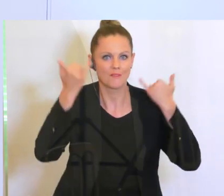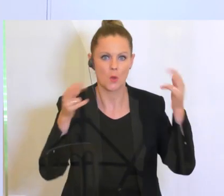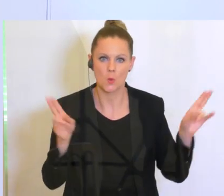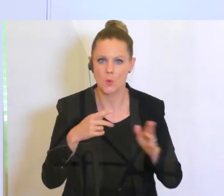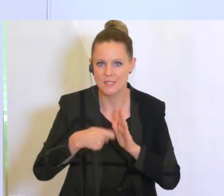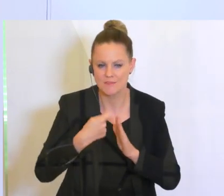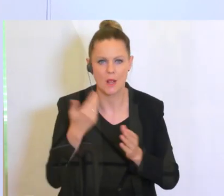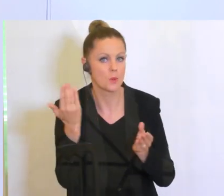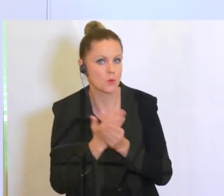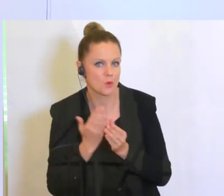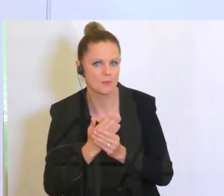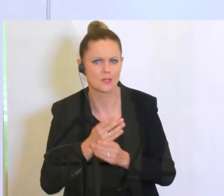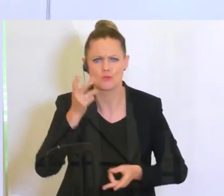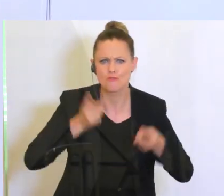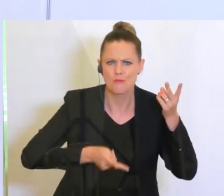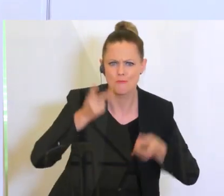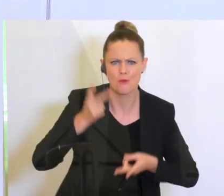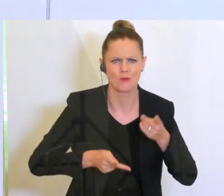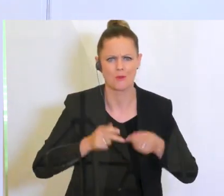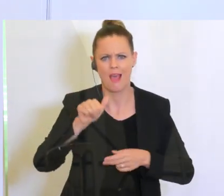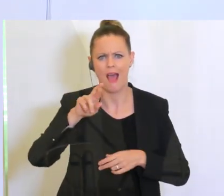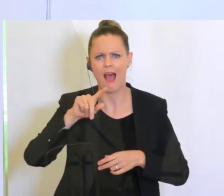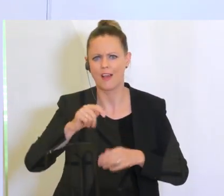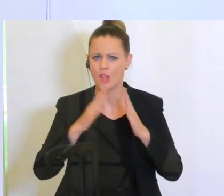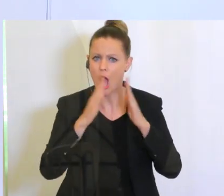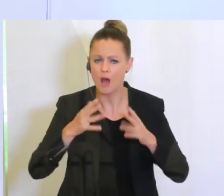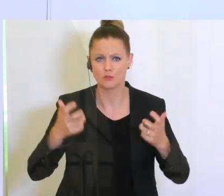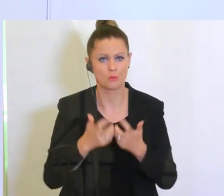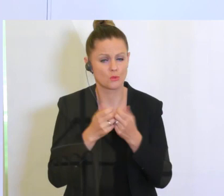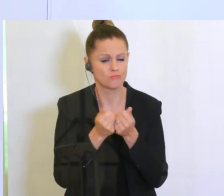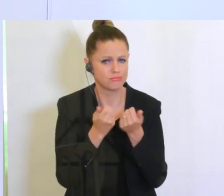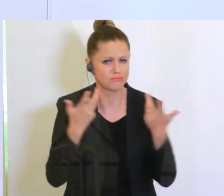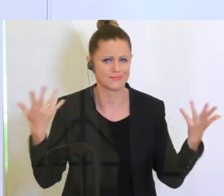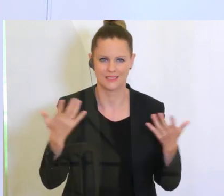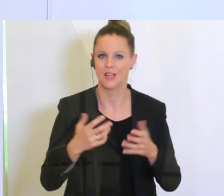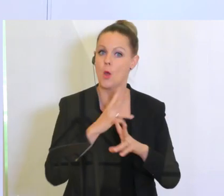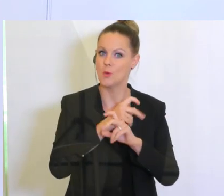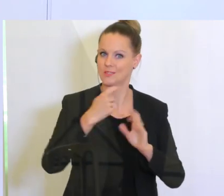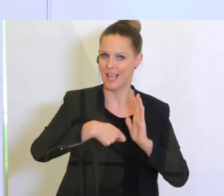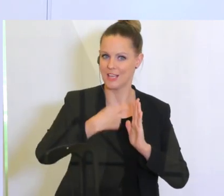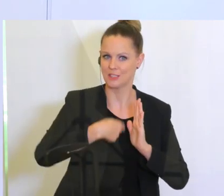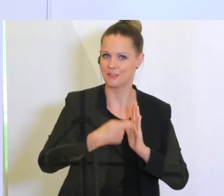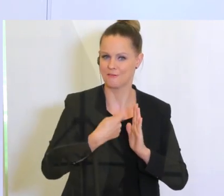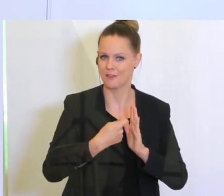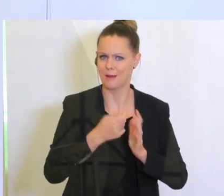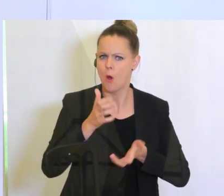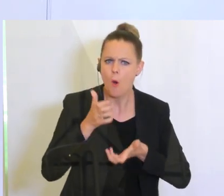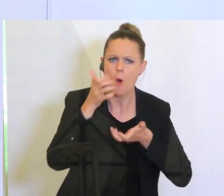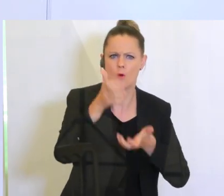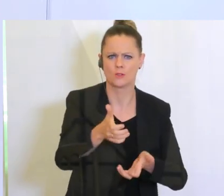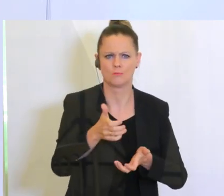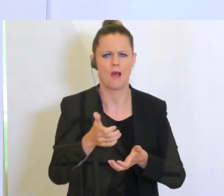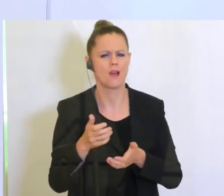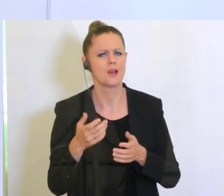Dokumentation, Komödie, Arthouse, Produktion. Der österreichische Film gewinnt Oscars, Goldene